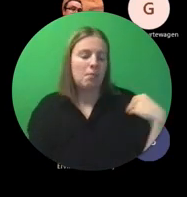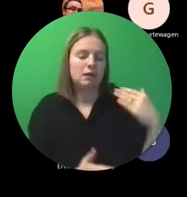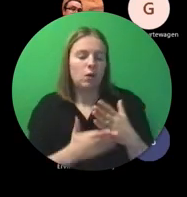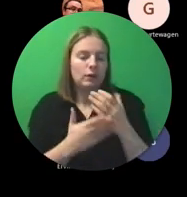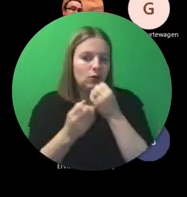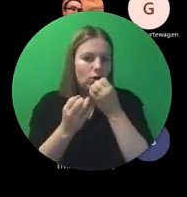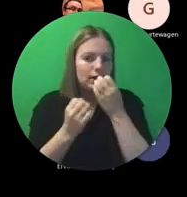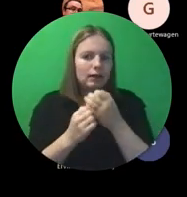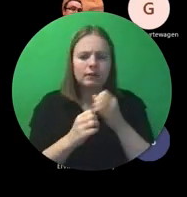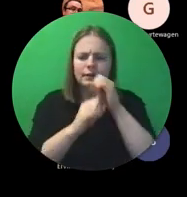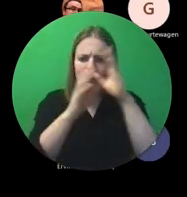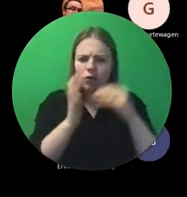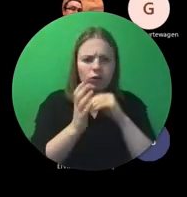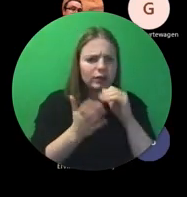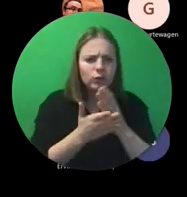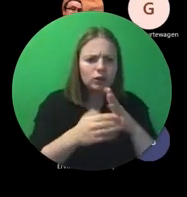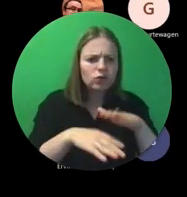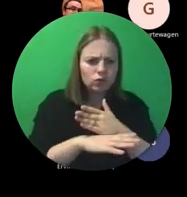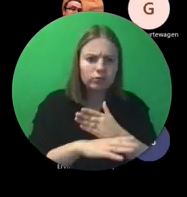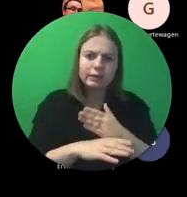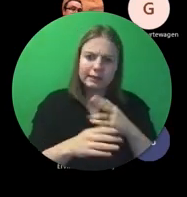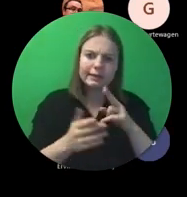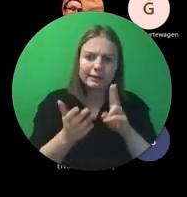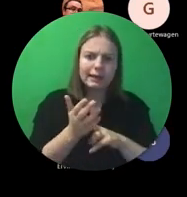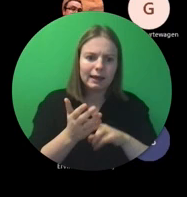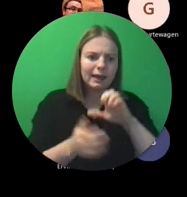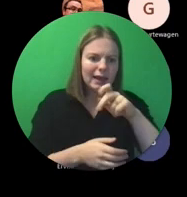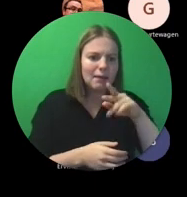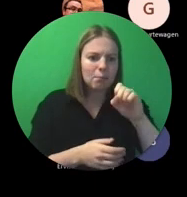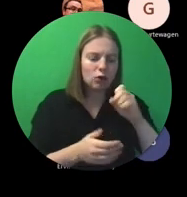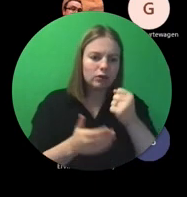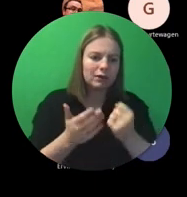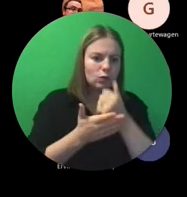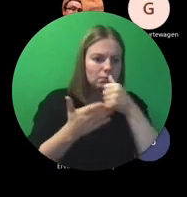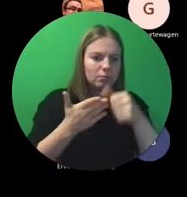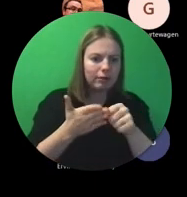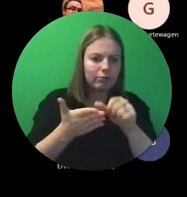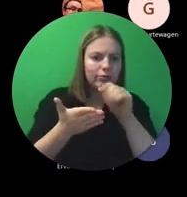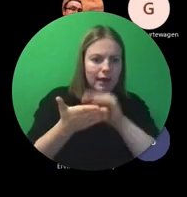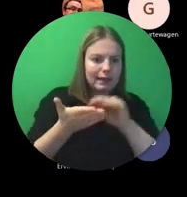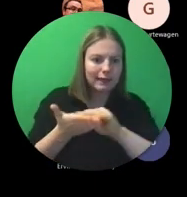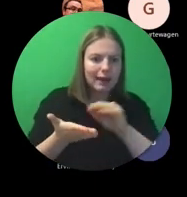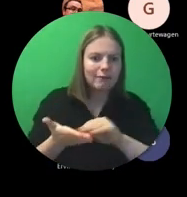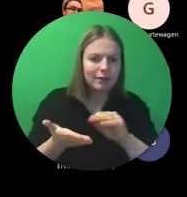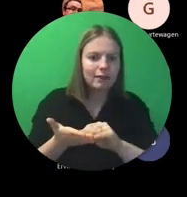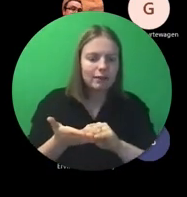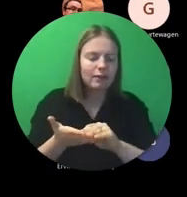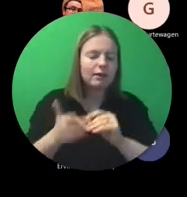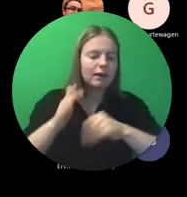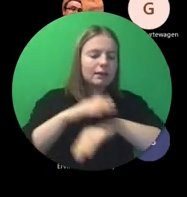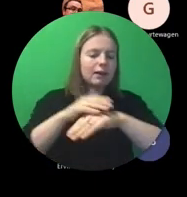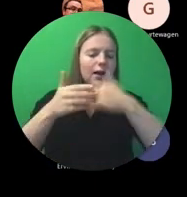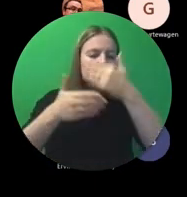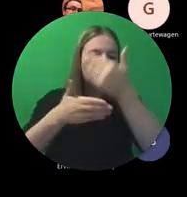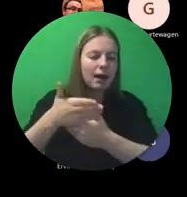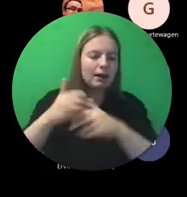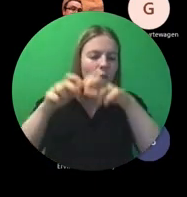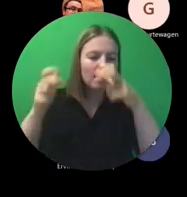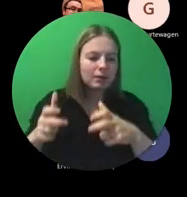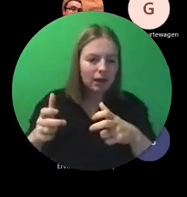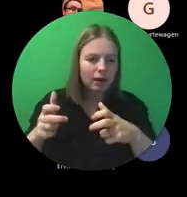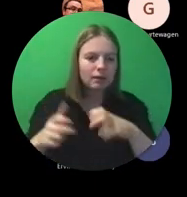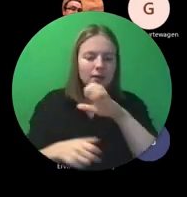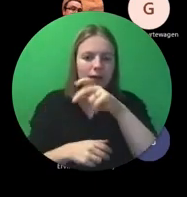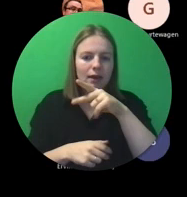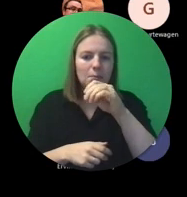schrijf c er zijn niet gedaan hebt schrijf zeker in voor de nieuwsbrief van epos dus gewoon op de startpagina in